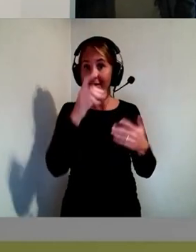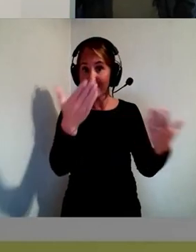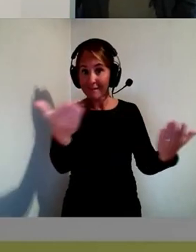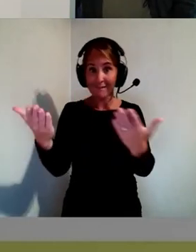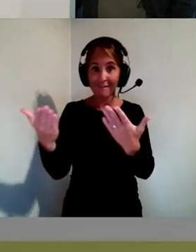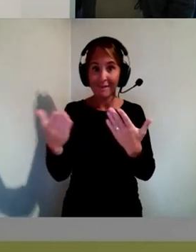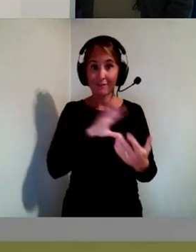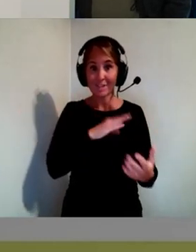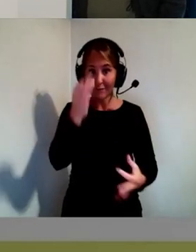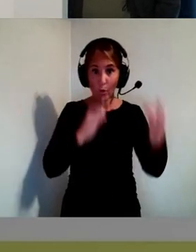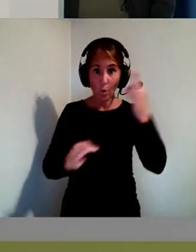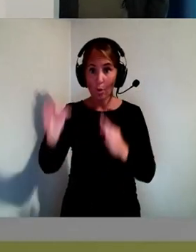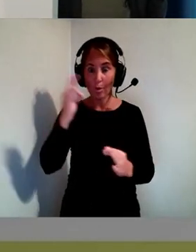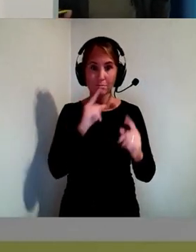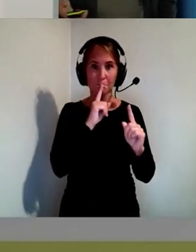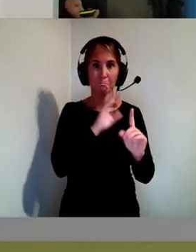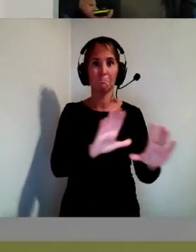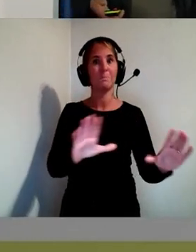Är det någon som har en fråga? Okej.